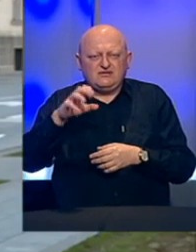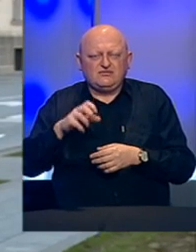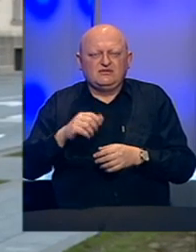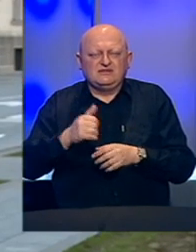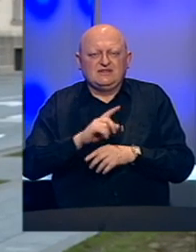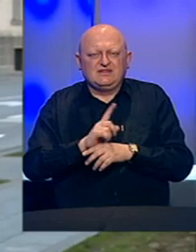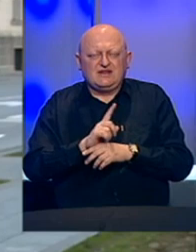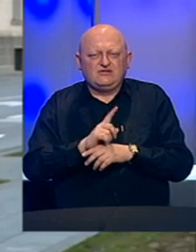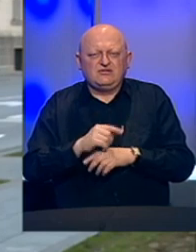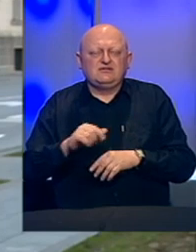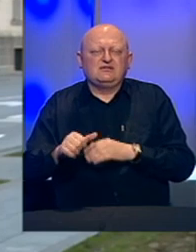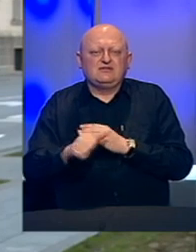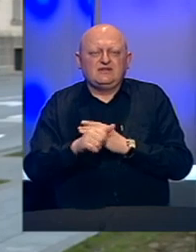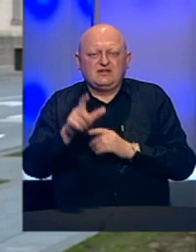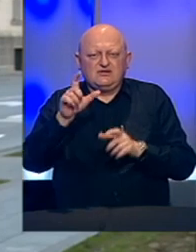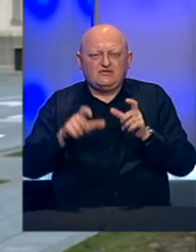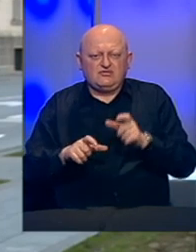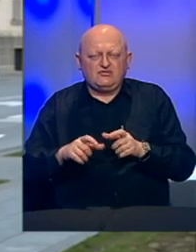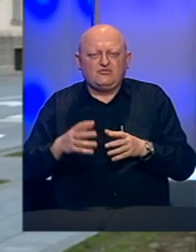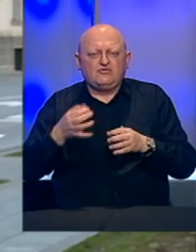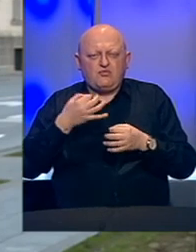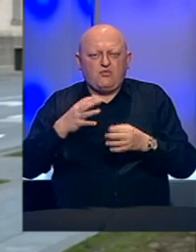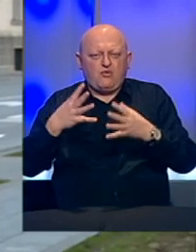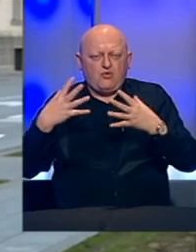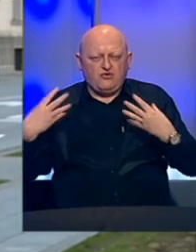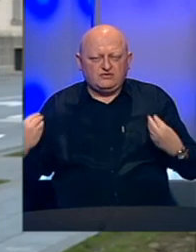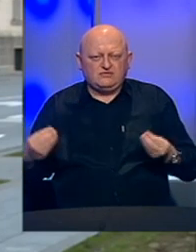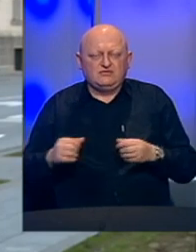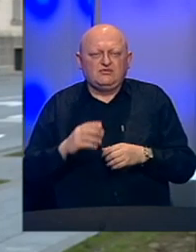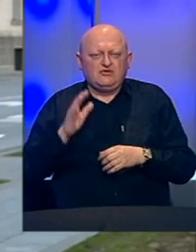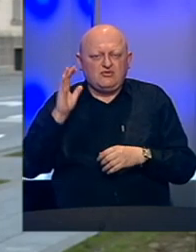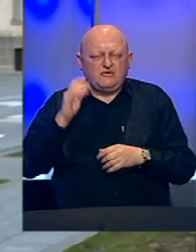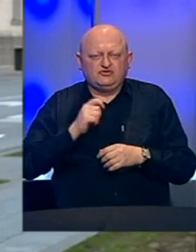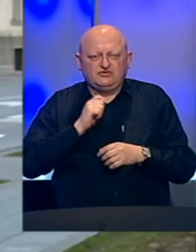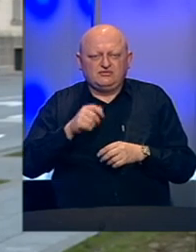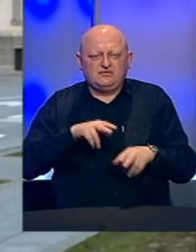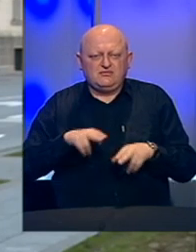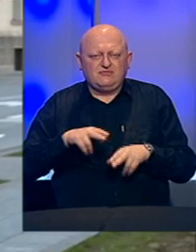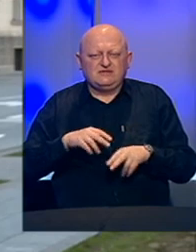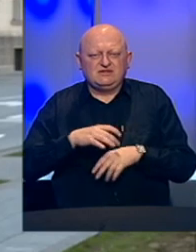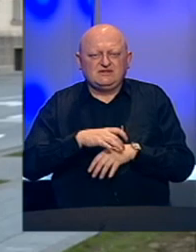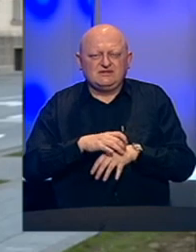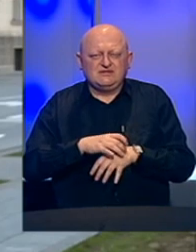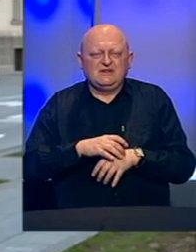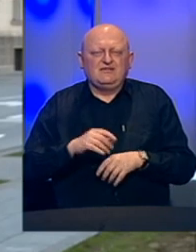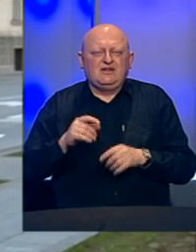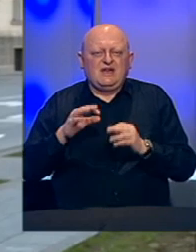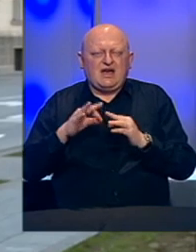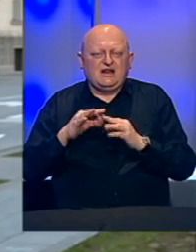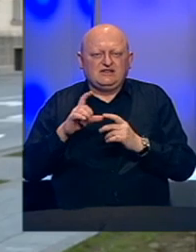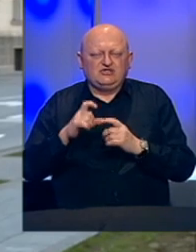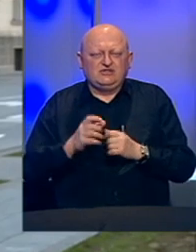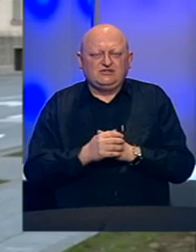trenutno, a 11 osoba je uspješno izliječeno. Poslušajmo izjavu ministra zdravlja Republike Srpske, Alena